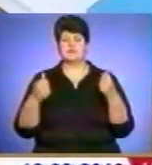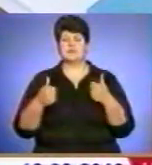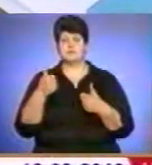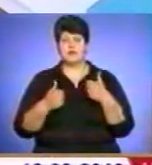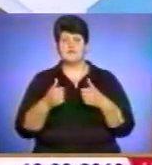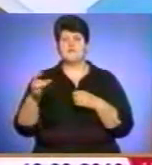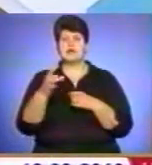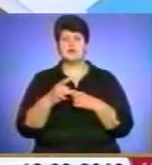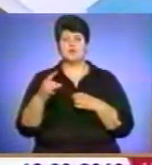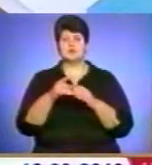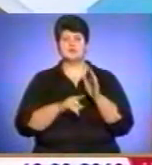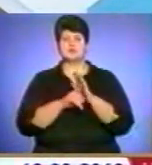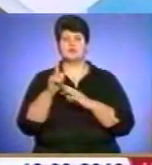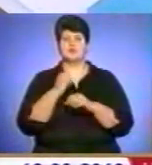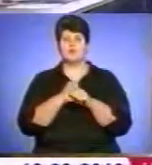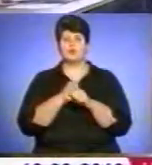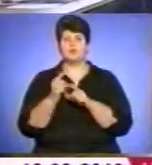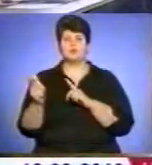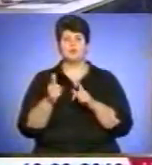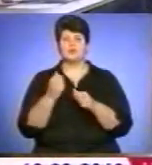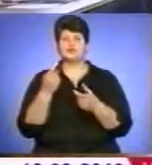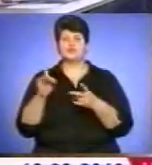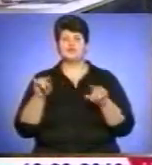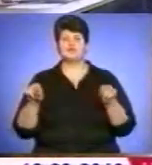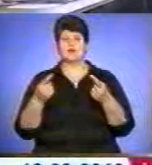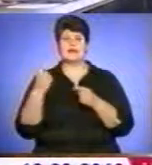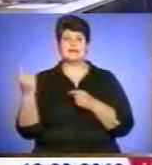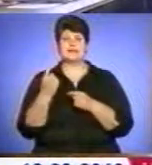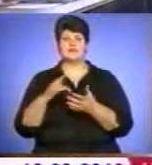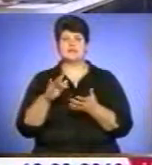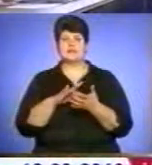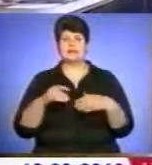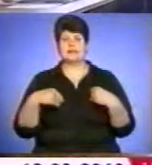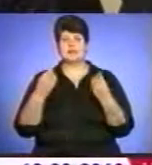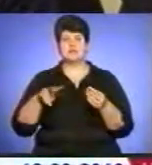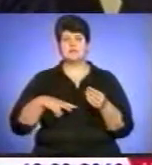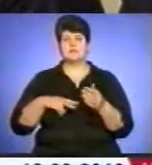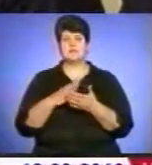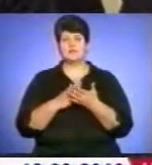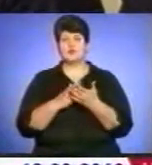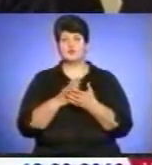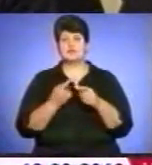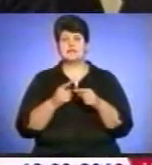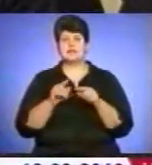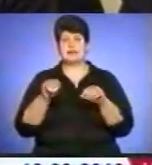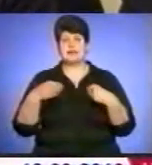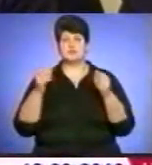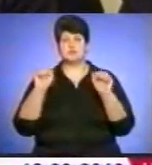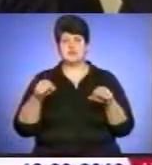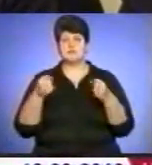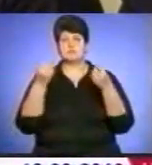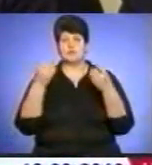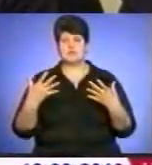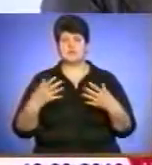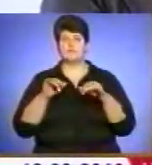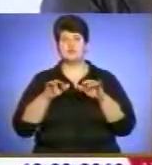районі розпочато підготовчу роботу щодо створення єдиного центру надання адміністративних послуг. Це дасть змогу спростити процедуру